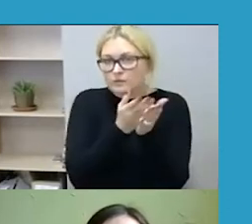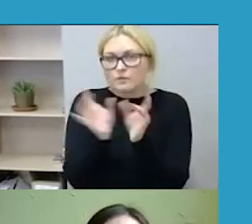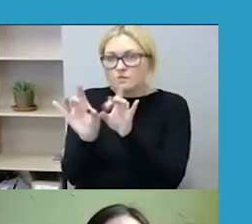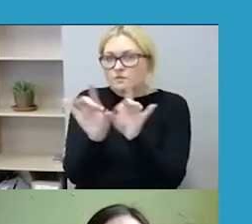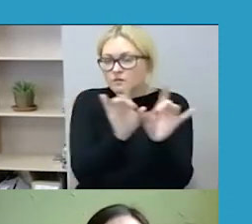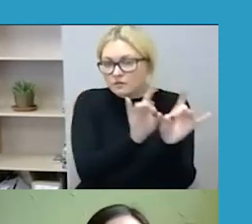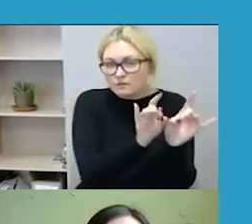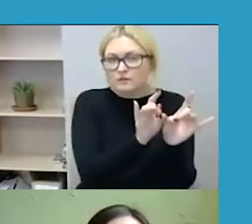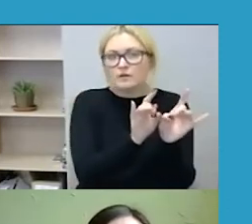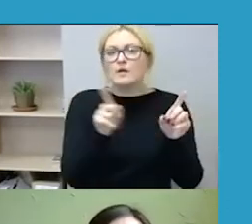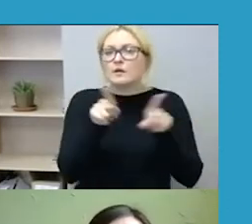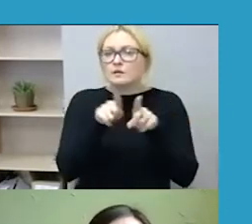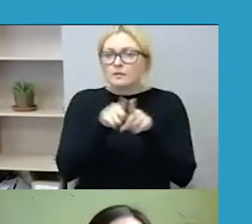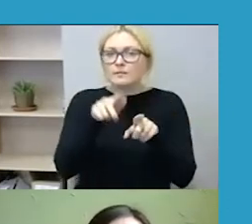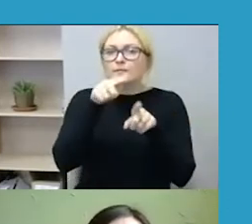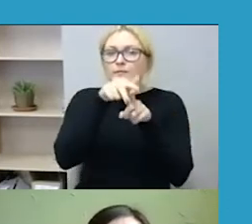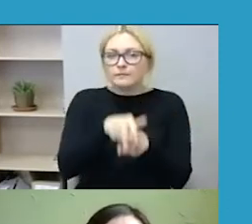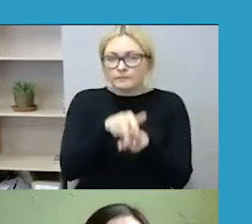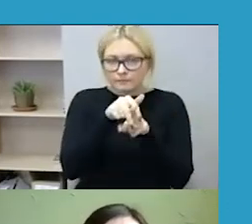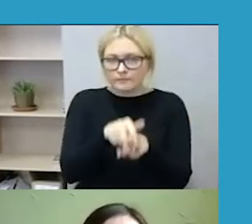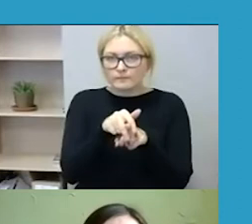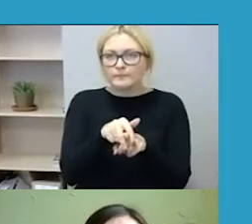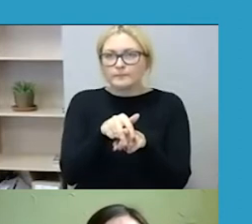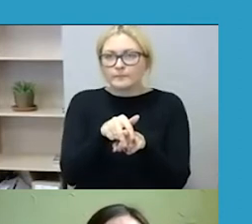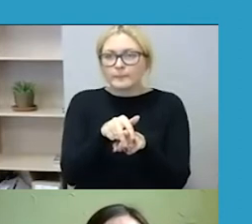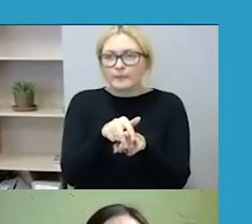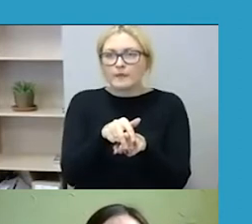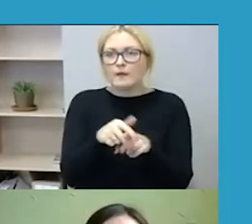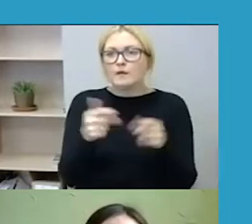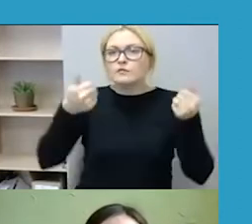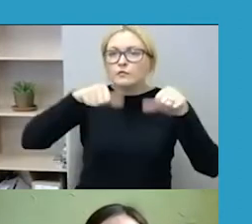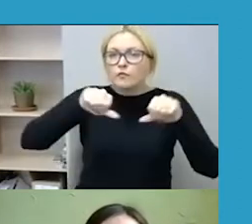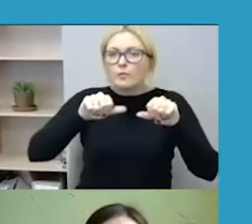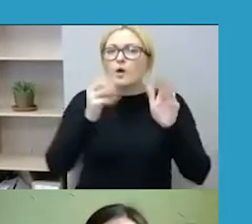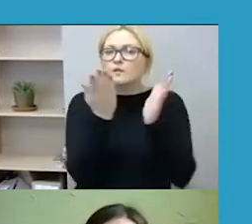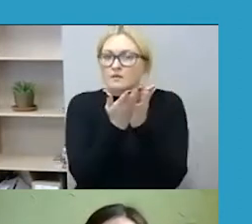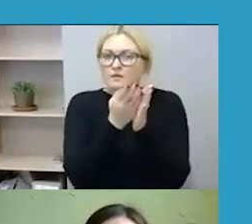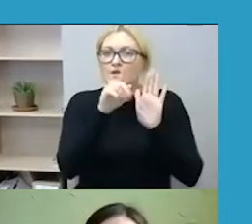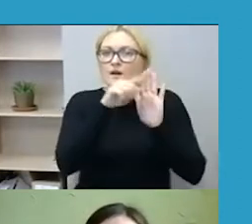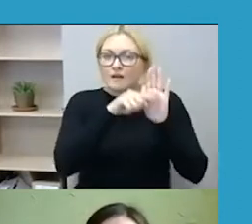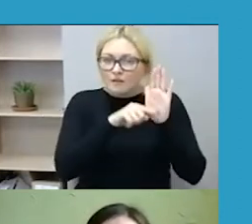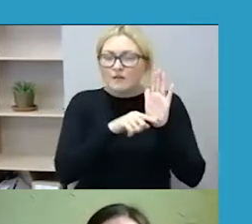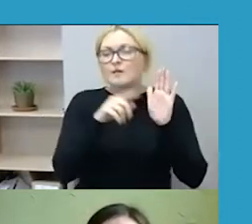nors ir negausi, jos yra ir suformuoti tie kriterijai, bet jie taikomi nevienodai.